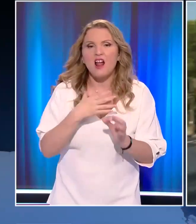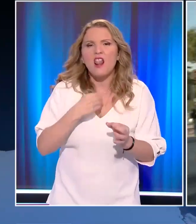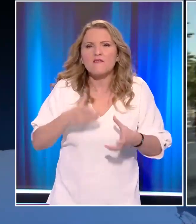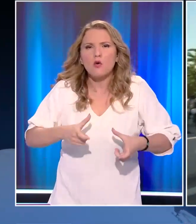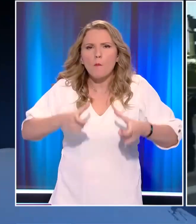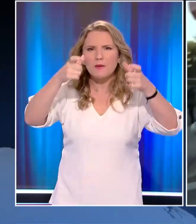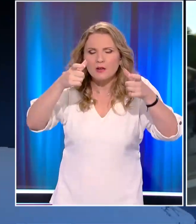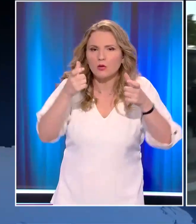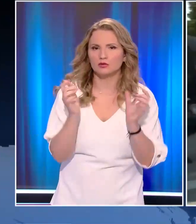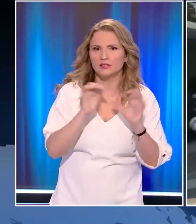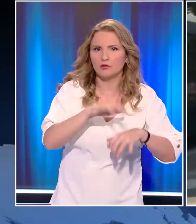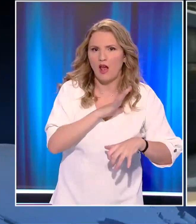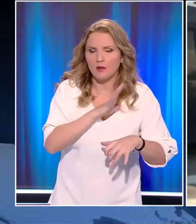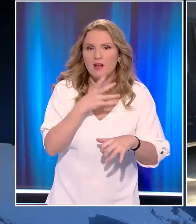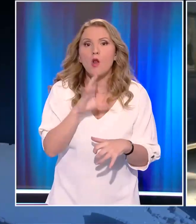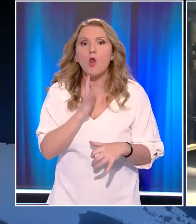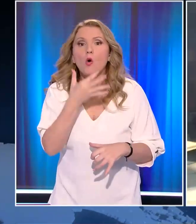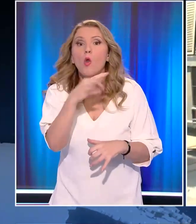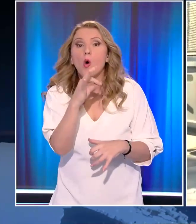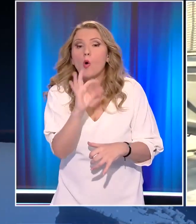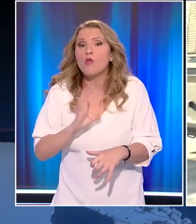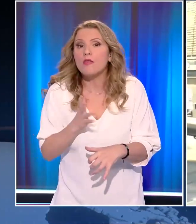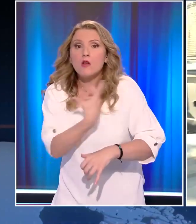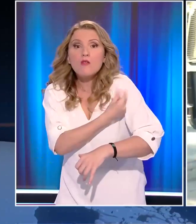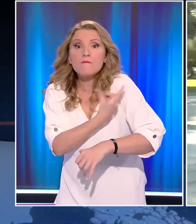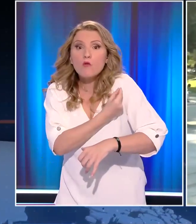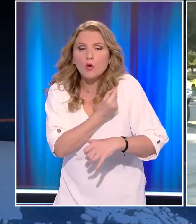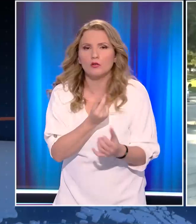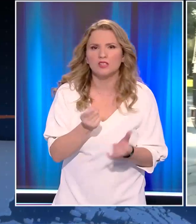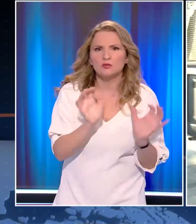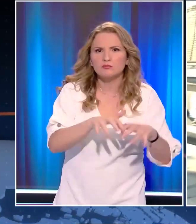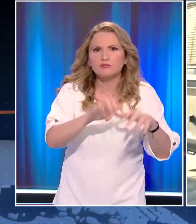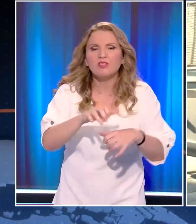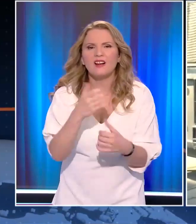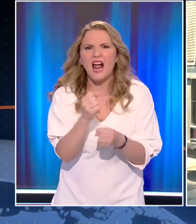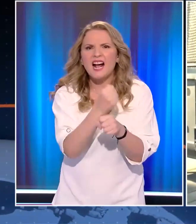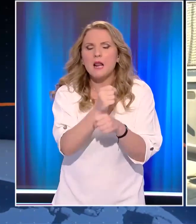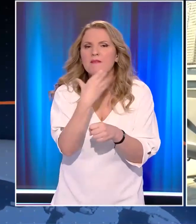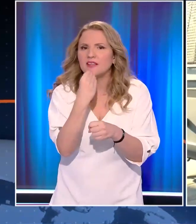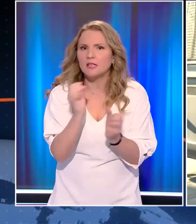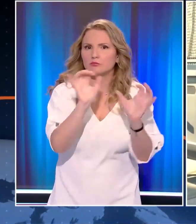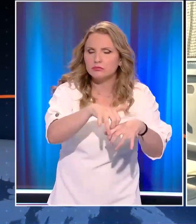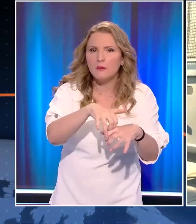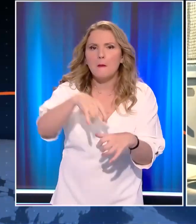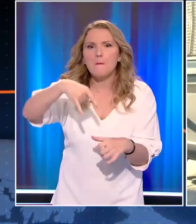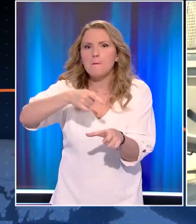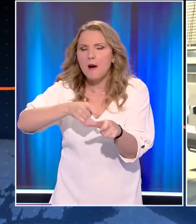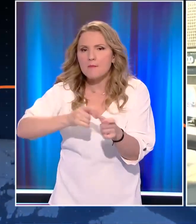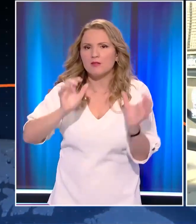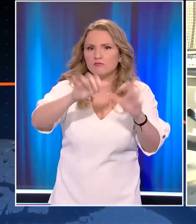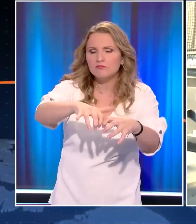Πύργο βρίσκεται η συγκέντρωση πολιτών ενάντια στους εμβολιασμούς. Τα εργατικά γέντρα θα συγκεντρωθούν στις έξι στο άγαλμα Βενιζέλου. Την ίδια ώρα το πάμε στη Χάνθη και